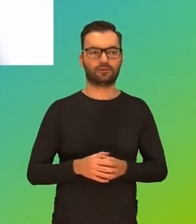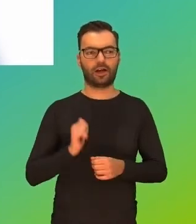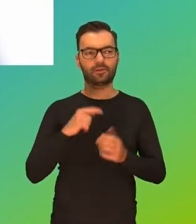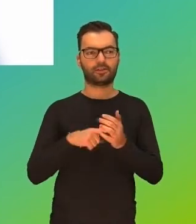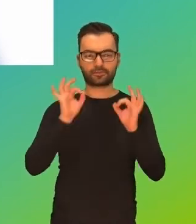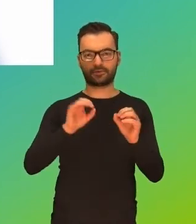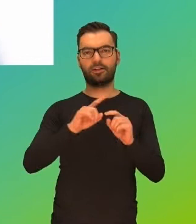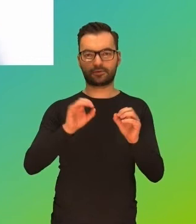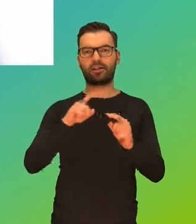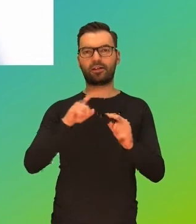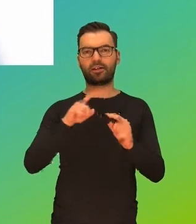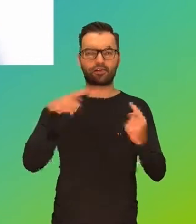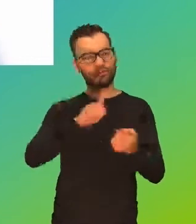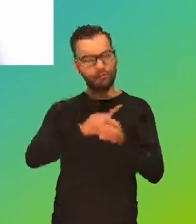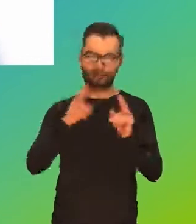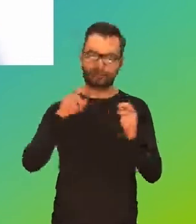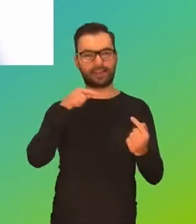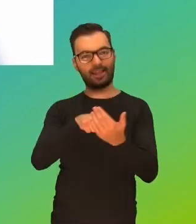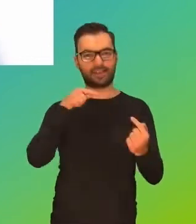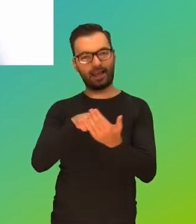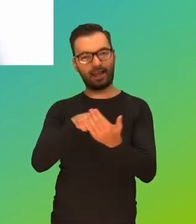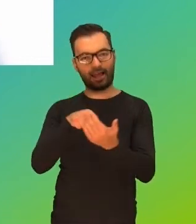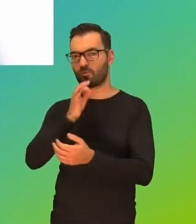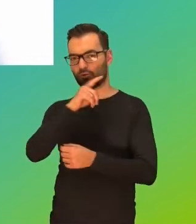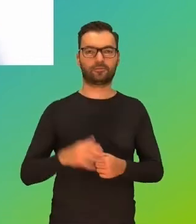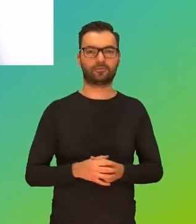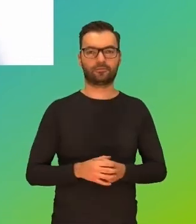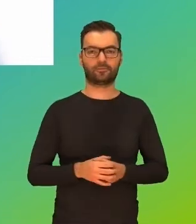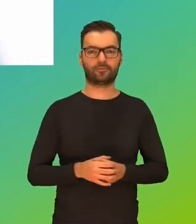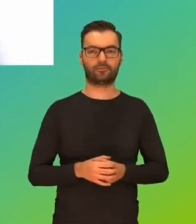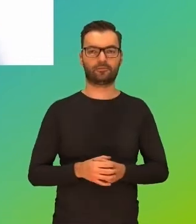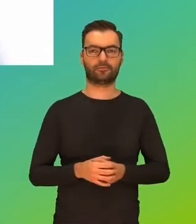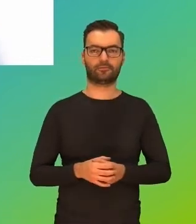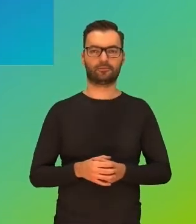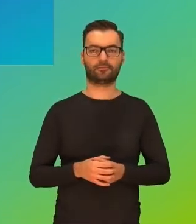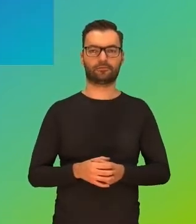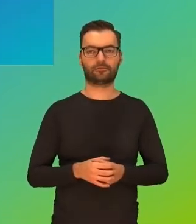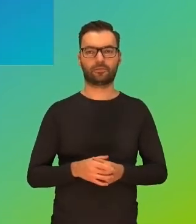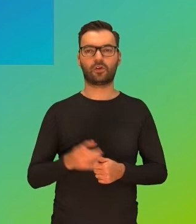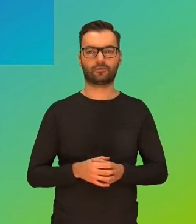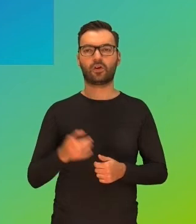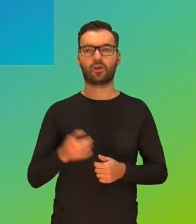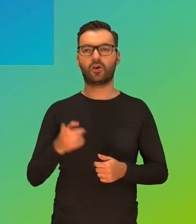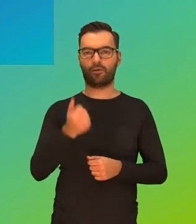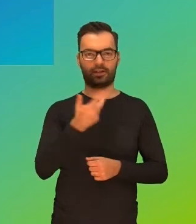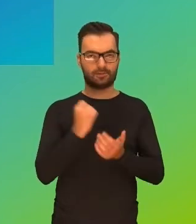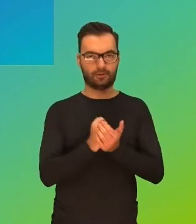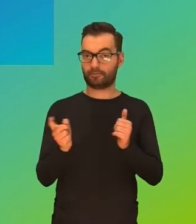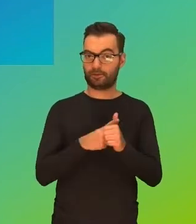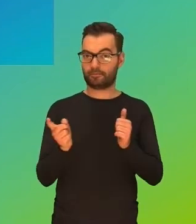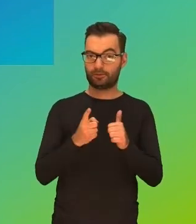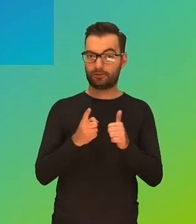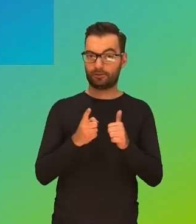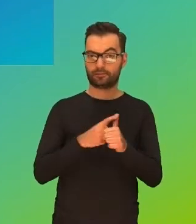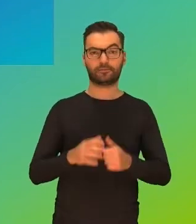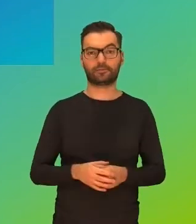młodych ludzi dotrzeć skutecznie. Więc powiem o kilku rzeczach. Pierwsza z